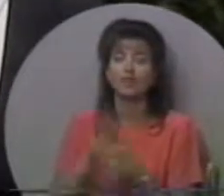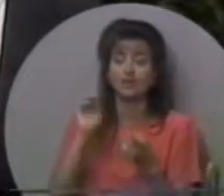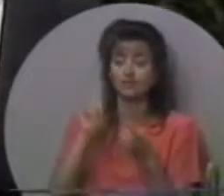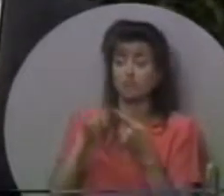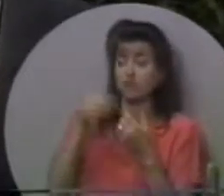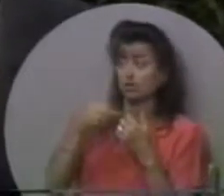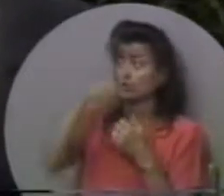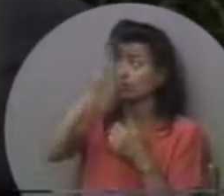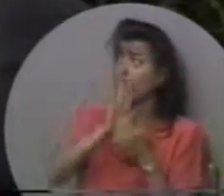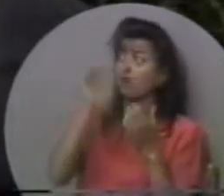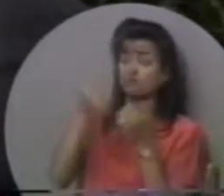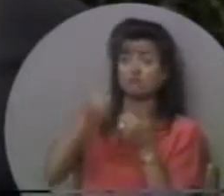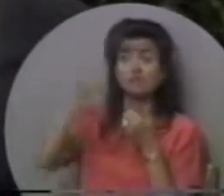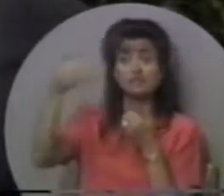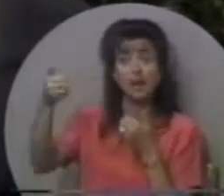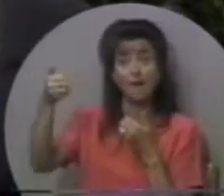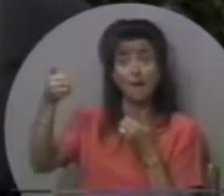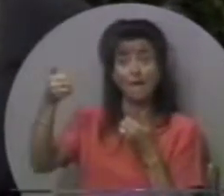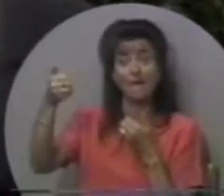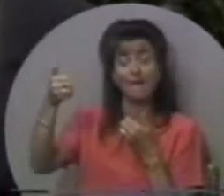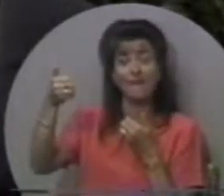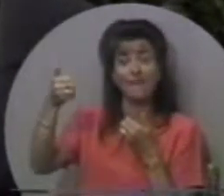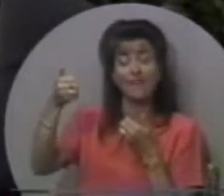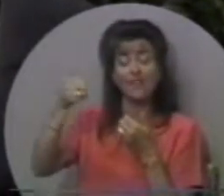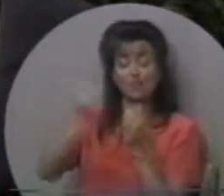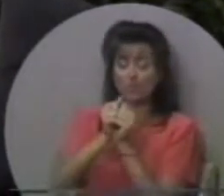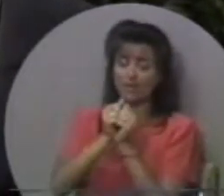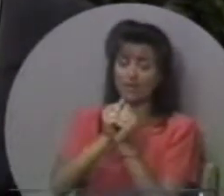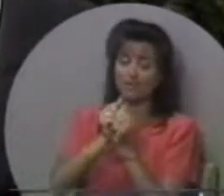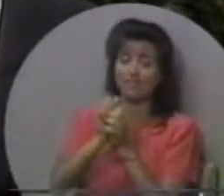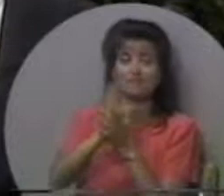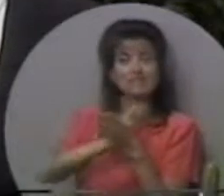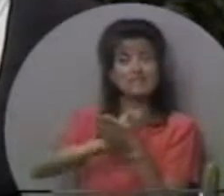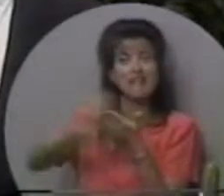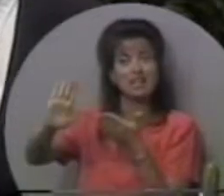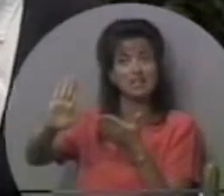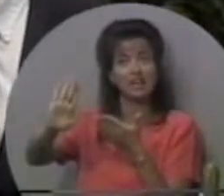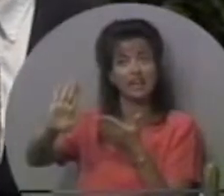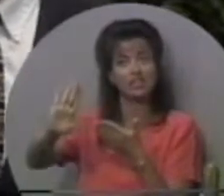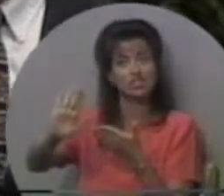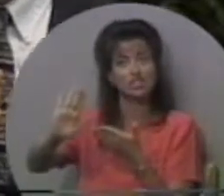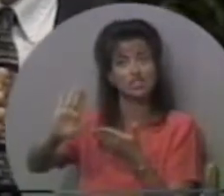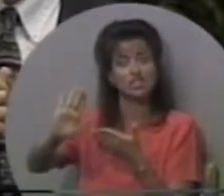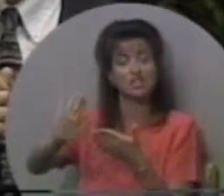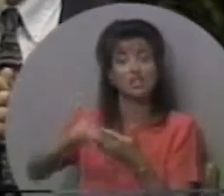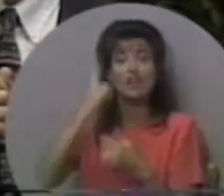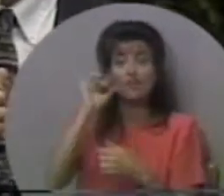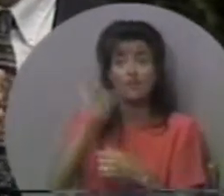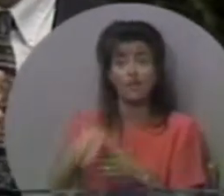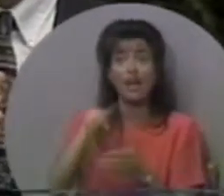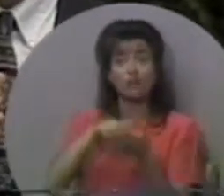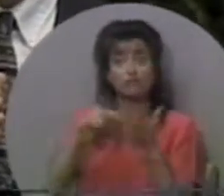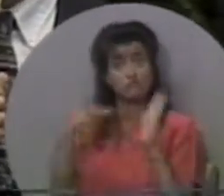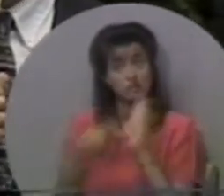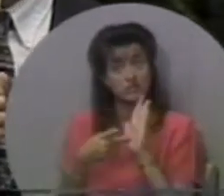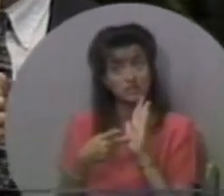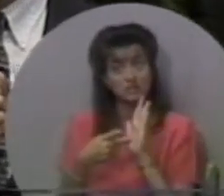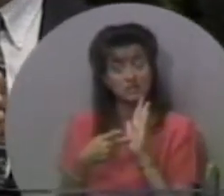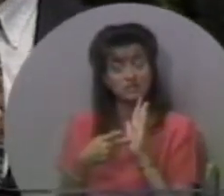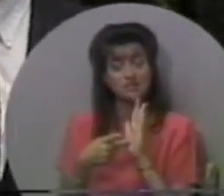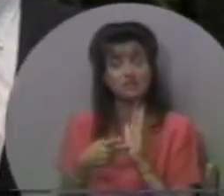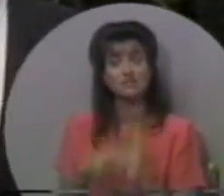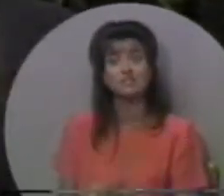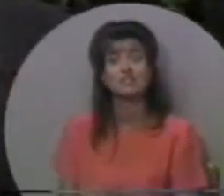І ви відділені для Бога в освяченні. І з цієї причини